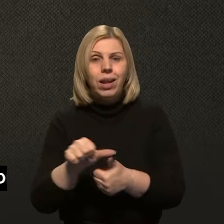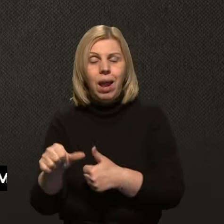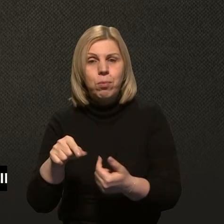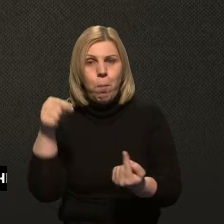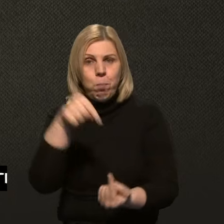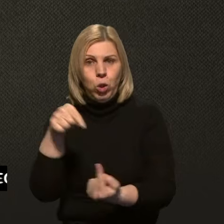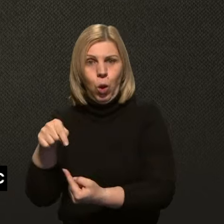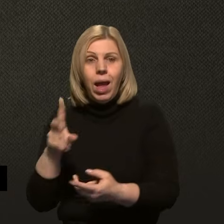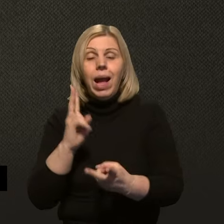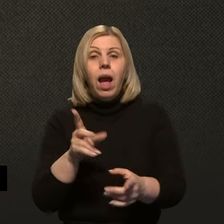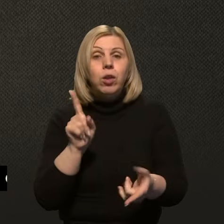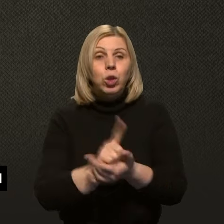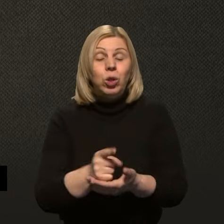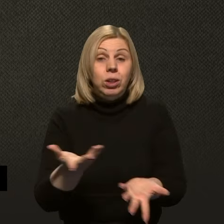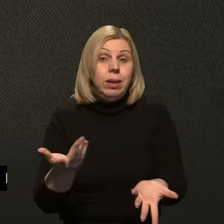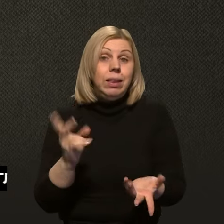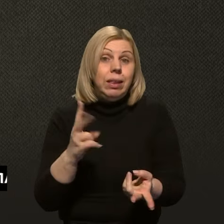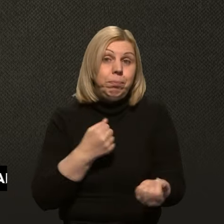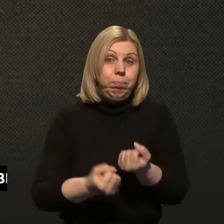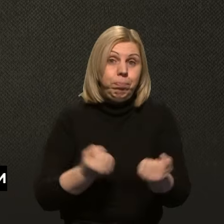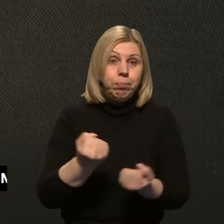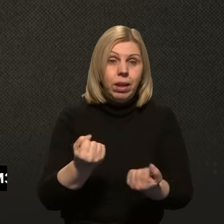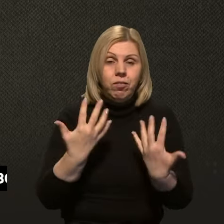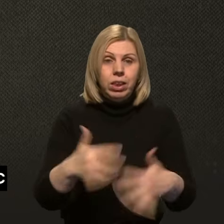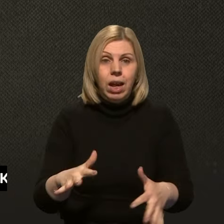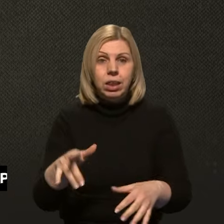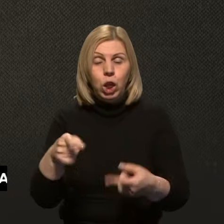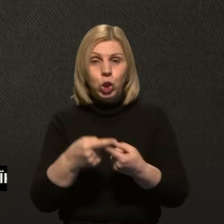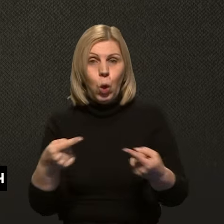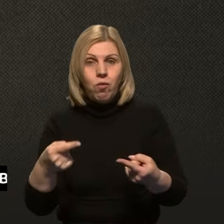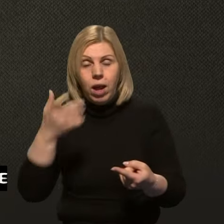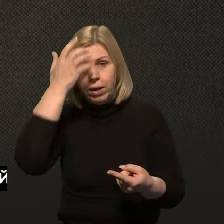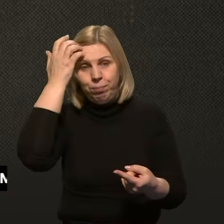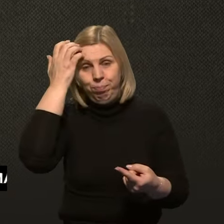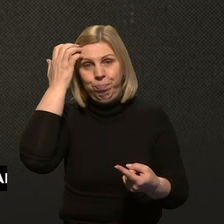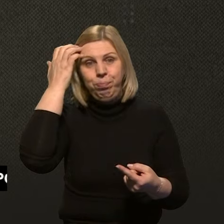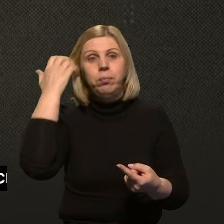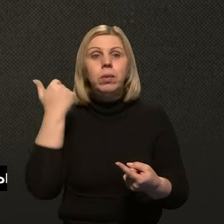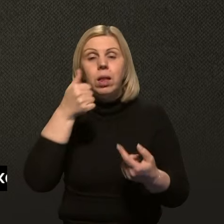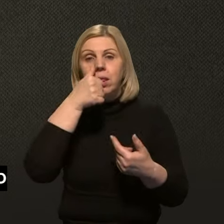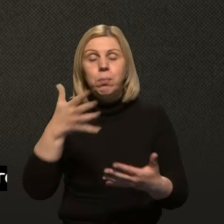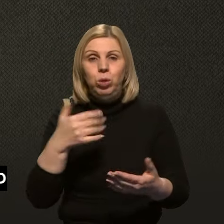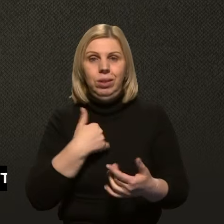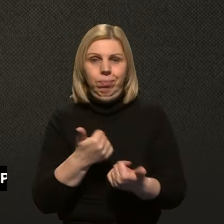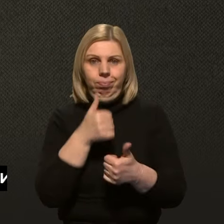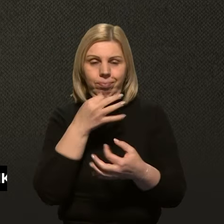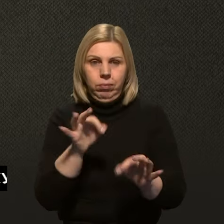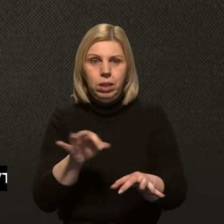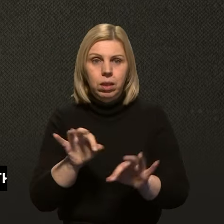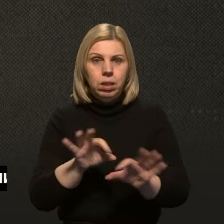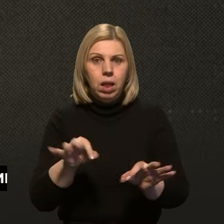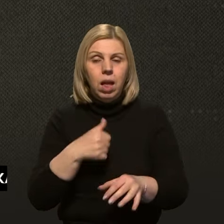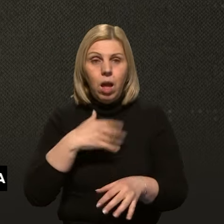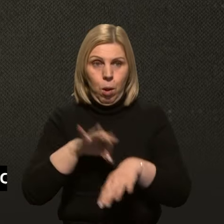Тому, як воно повернеться для наших перевізників, які втратили товар, не можу зараз коментувати. Тобто вони будуть